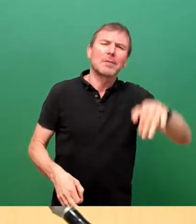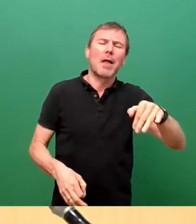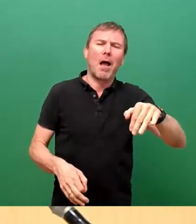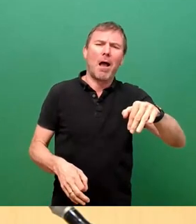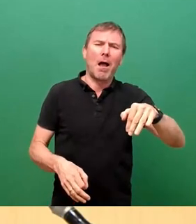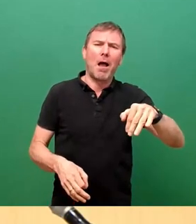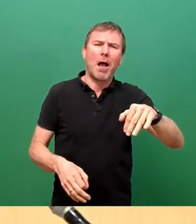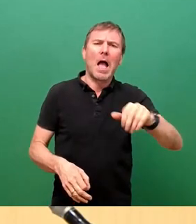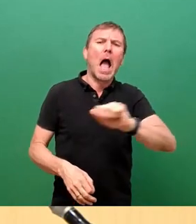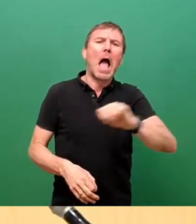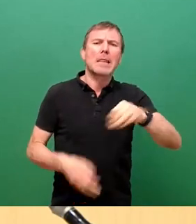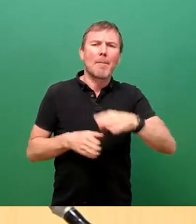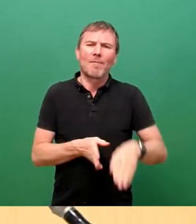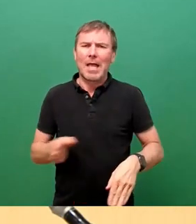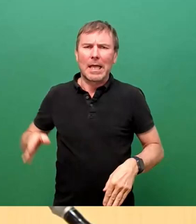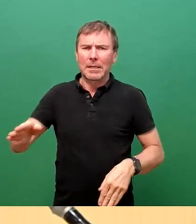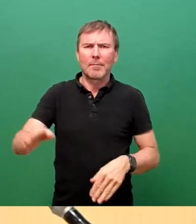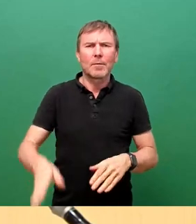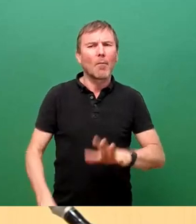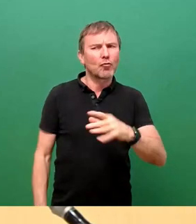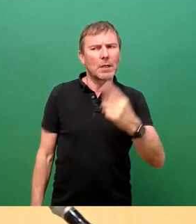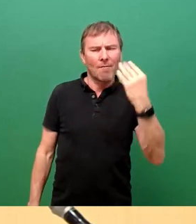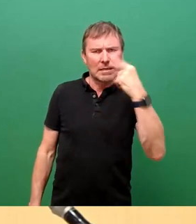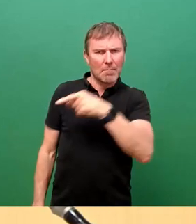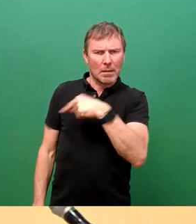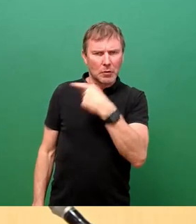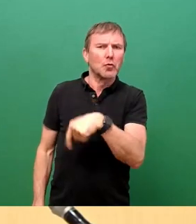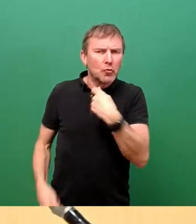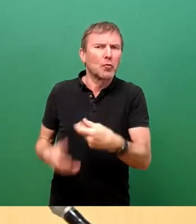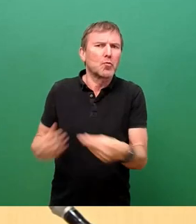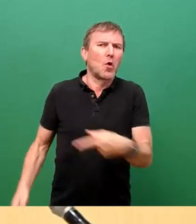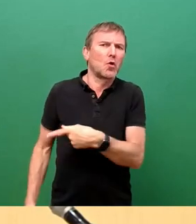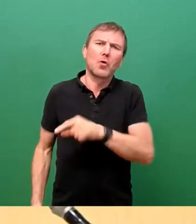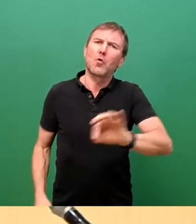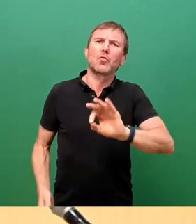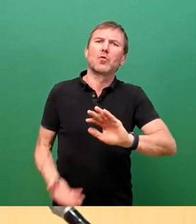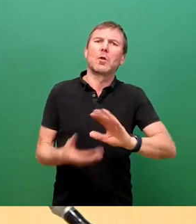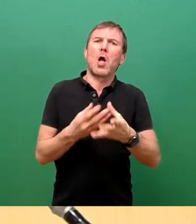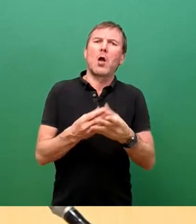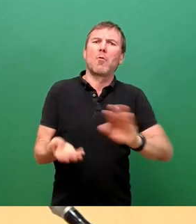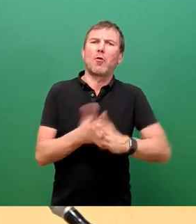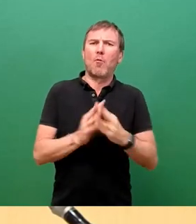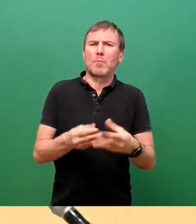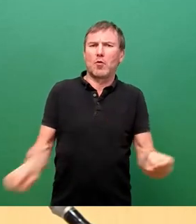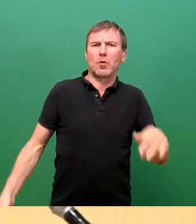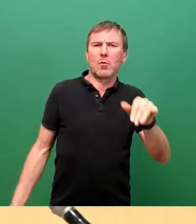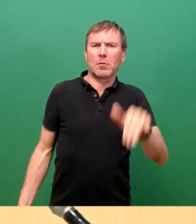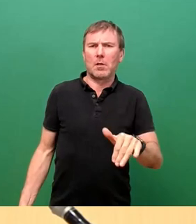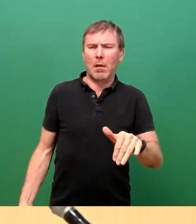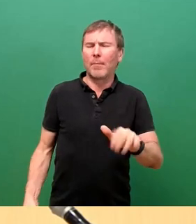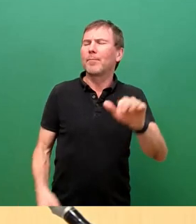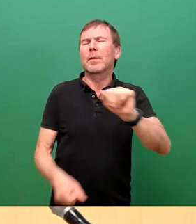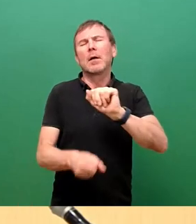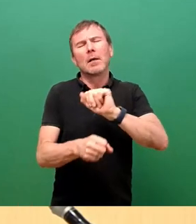dort, wie es Kollege Schulte-Wissermann gesagt hat, gibt es eine Möglichkeit, ein guter Kompromiss, den man machen könnte. Ich will trotzdem das Fass nie